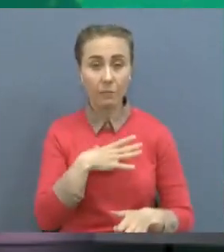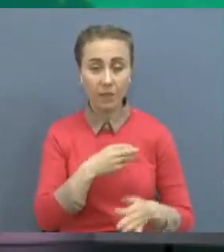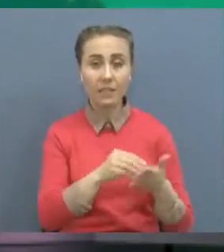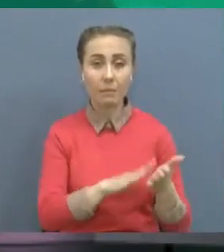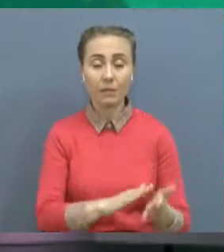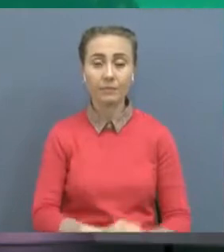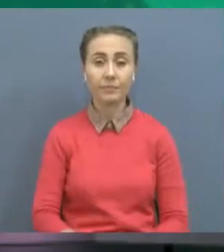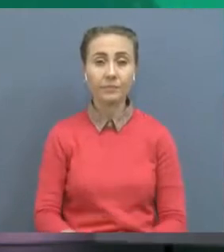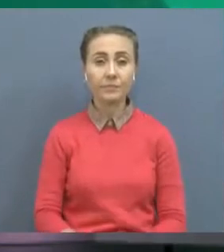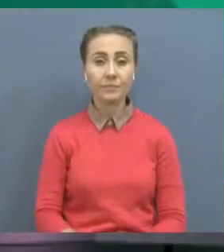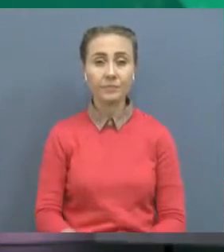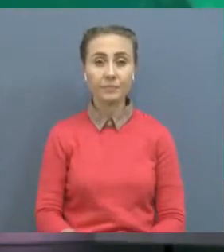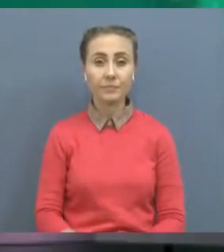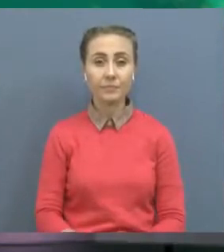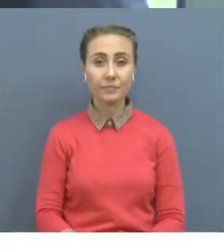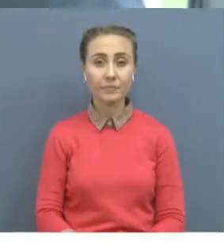қабылдайды.